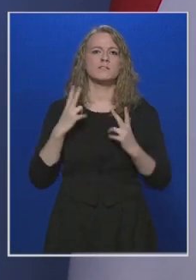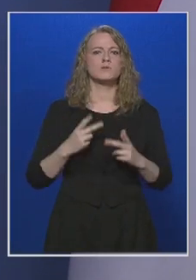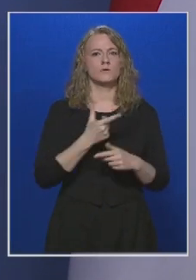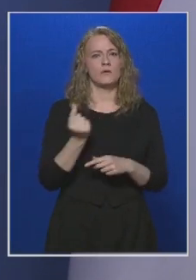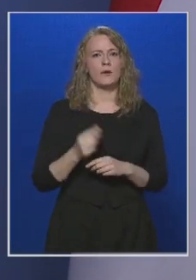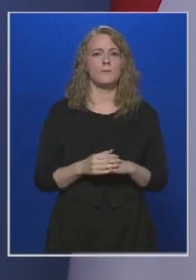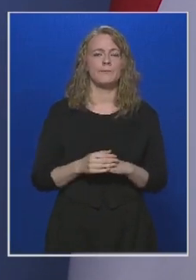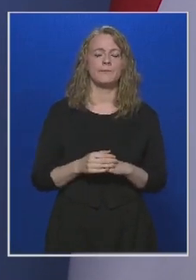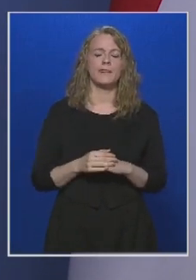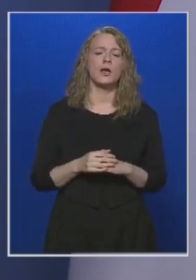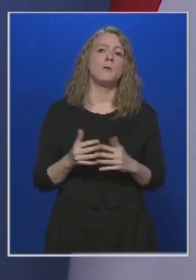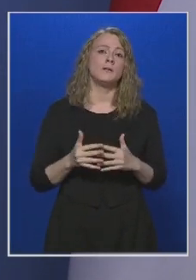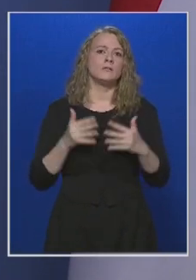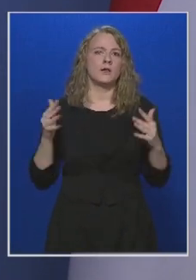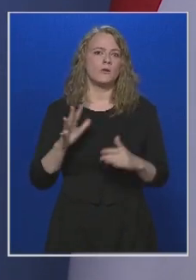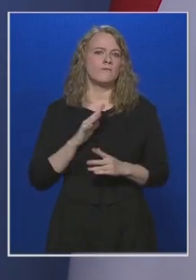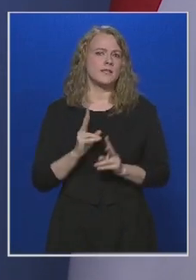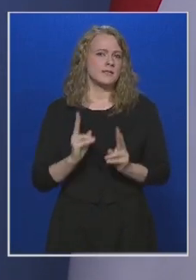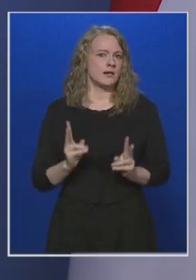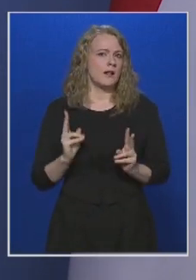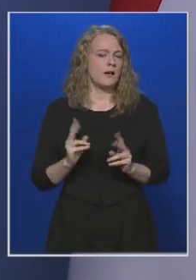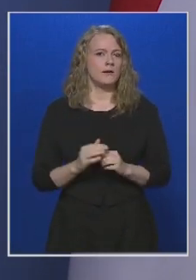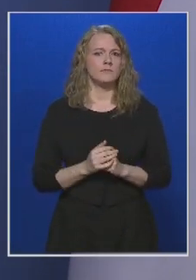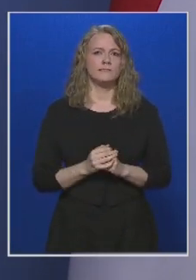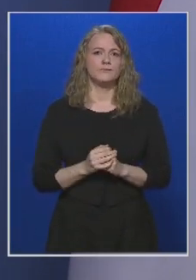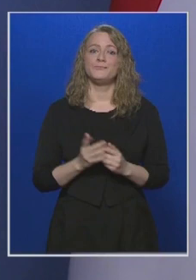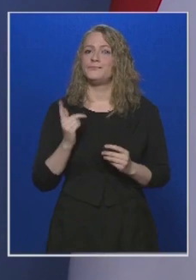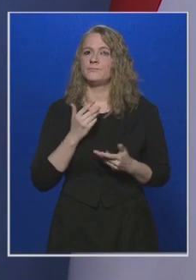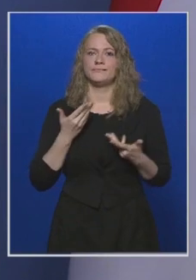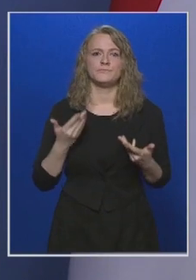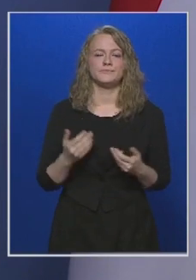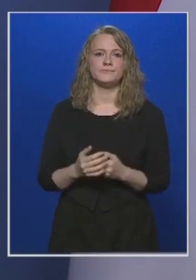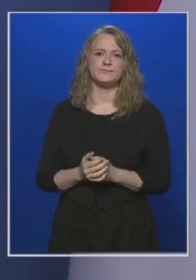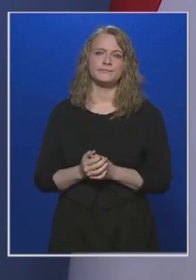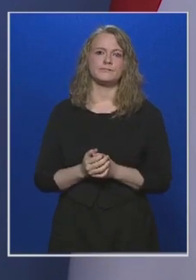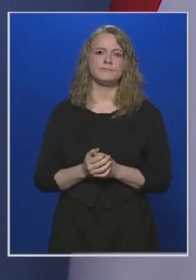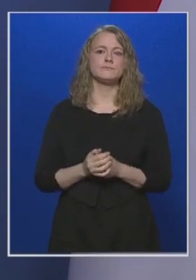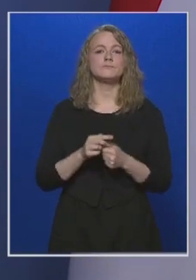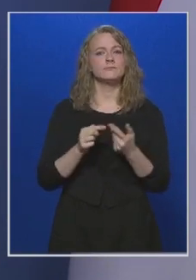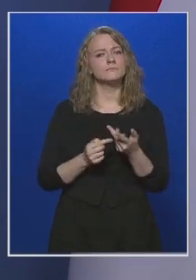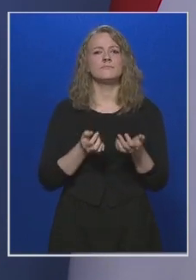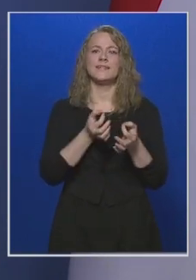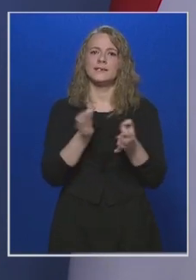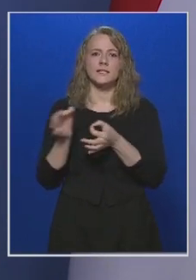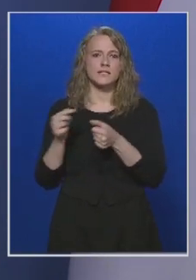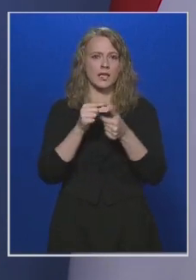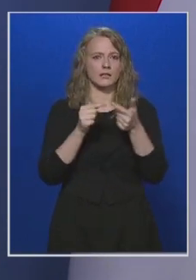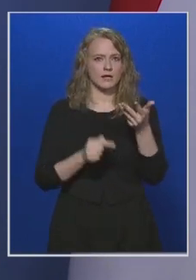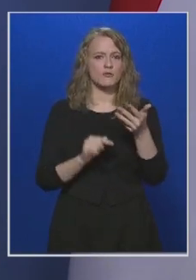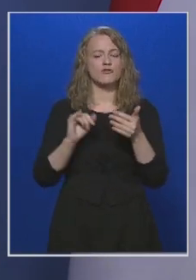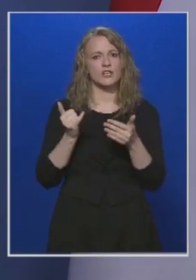Ami ennél nagyobb veszélyt jelenthetne, az az, hogy azok az intézkedések is